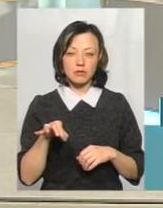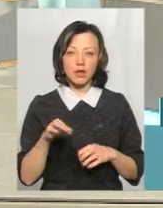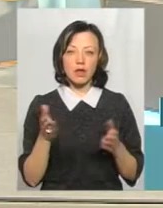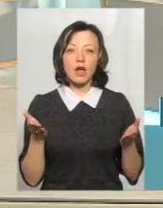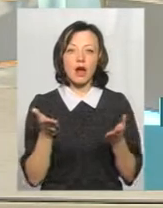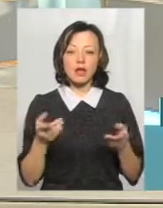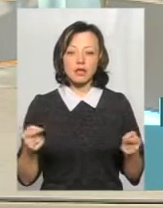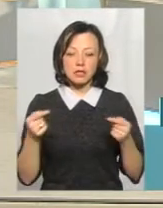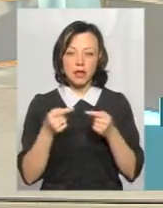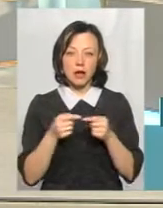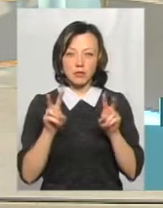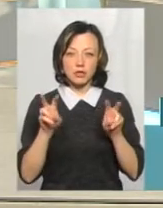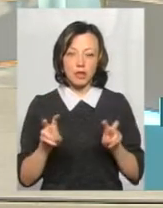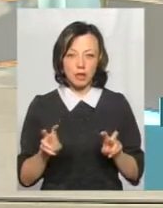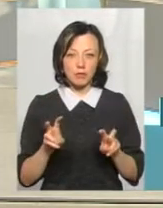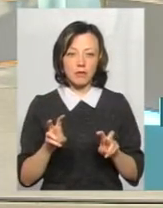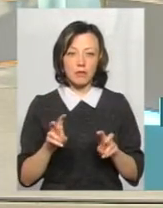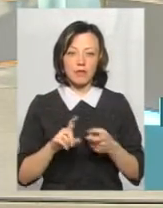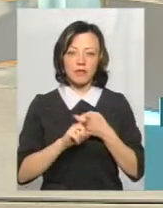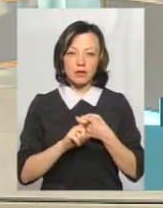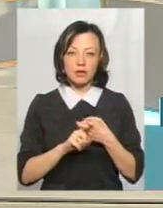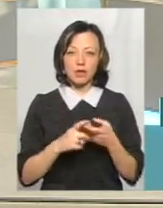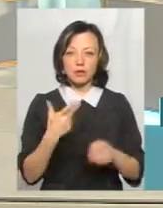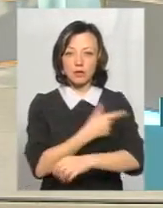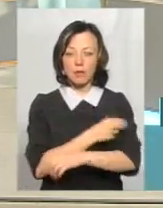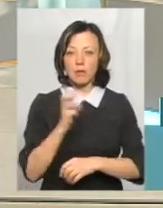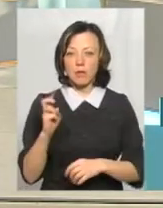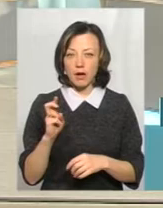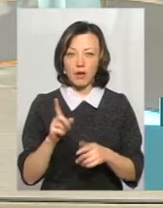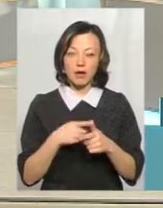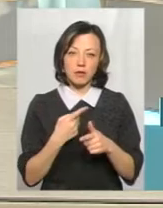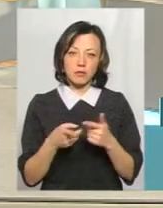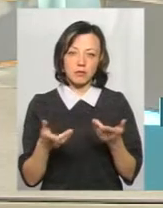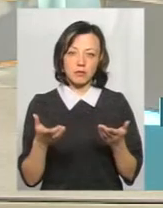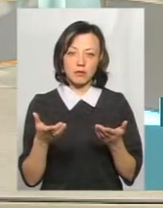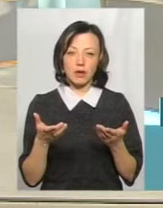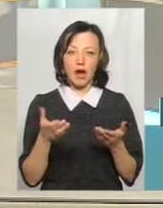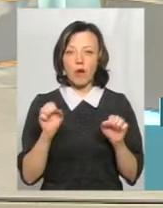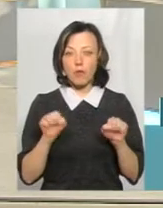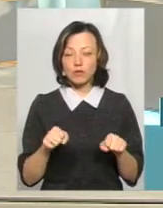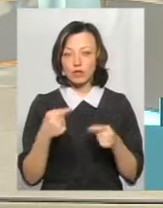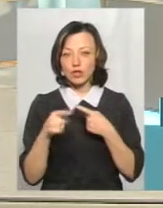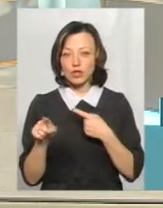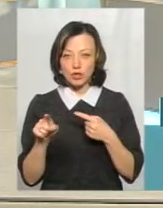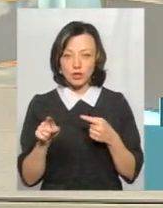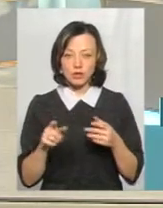який саме штаб вірусу, якщо я роблю від вірусу там Д, чи там, я знаю, там С, а може буде якийсь інший. Дякую за це.